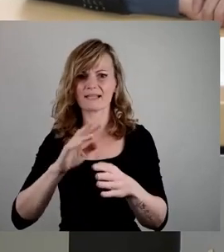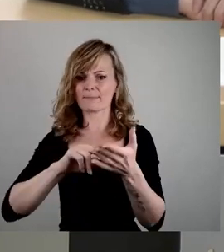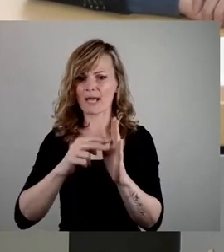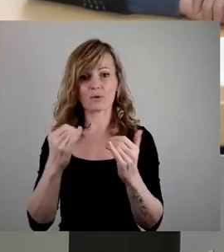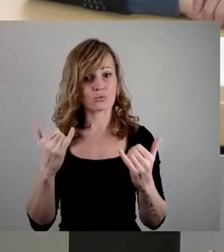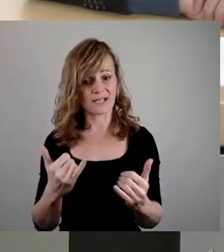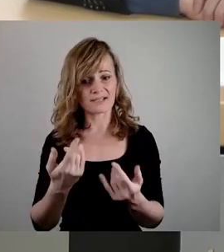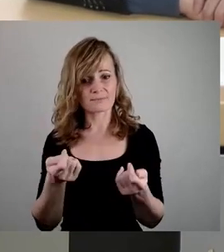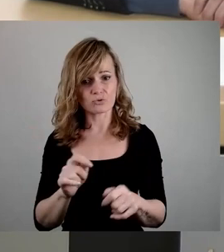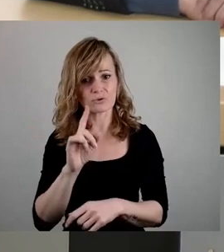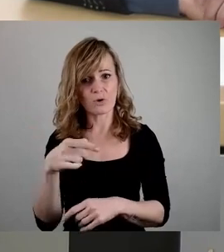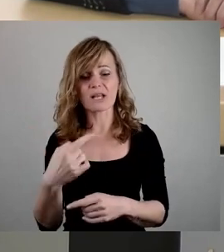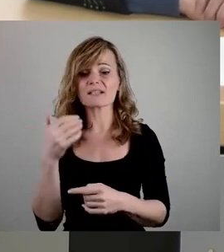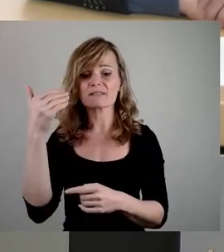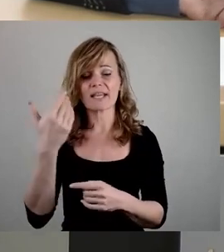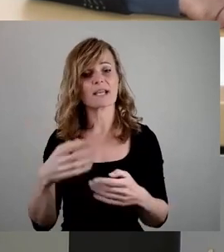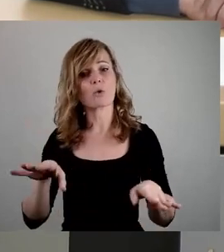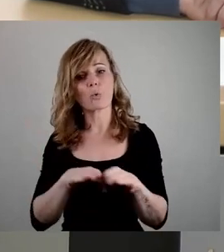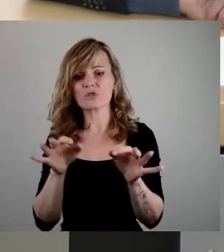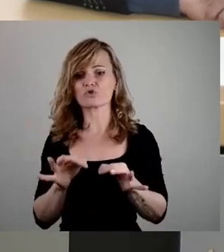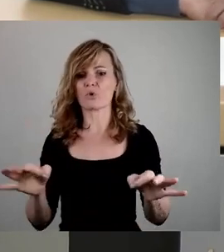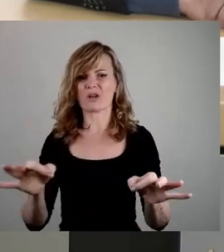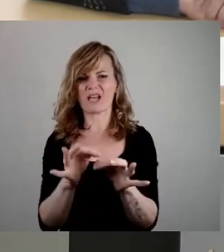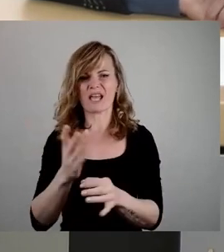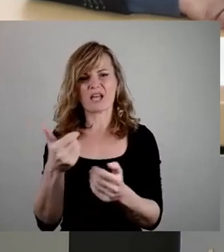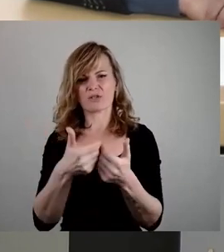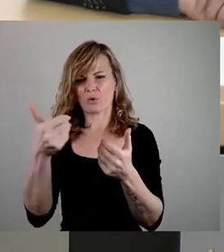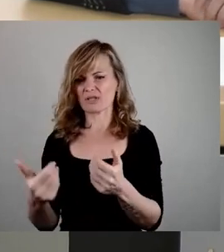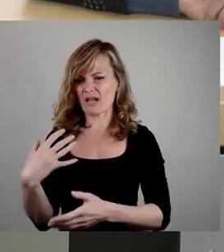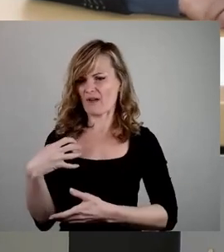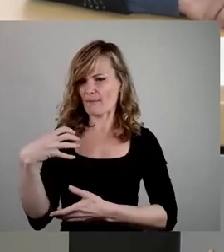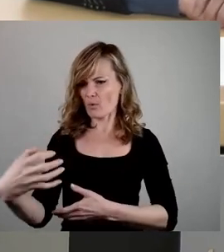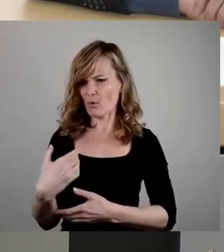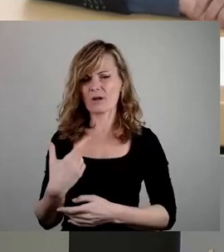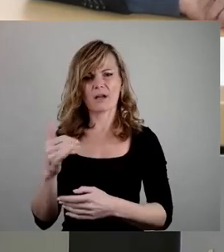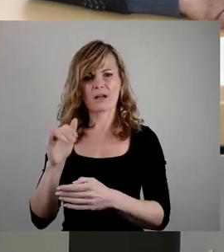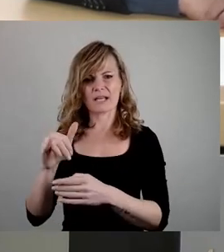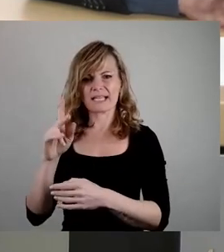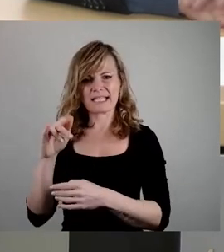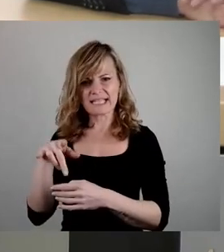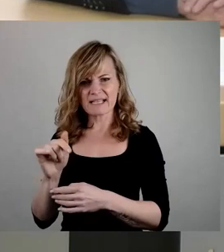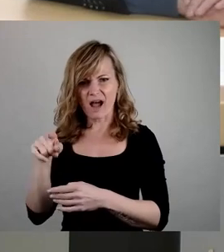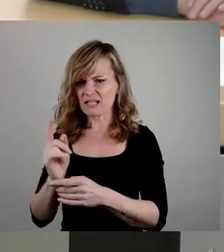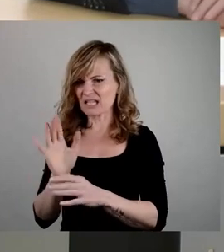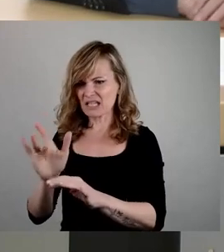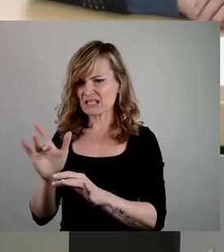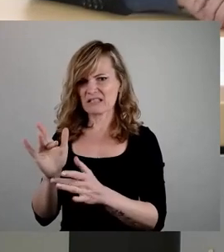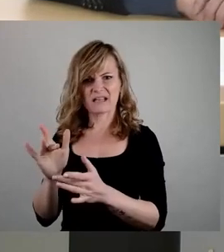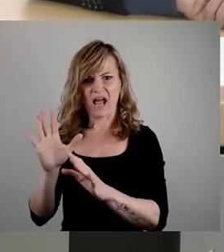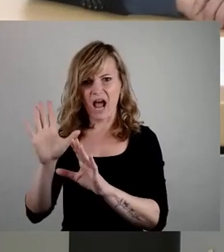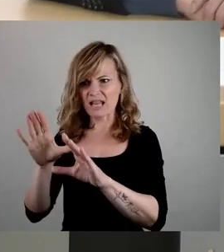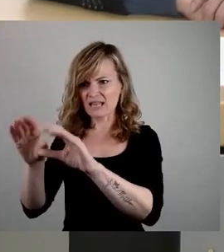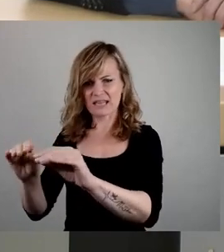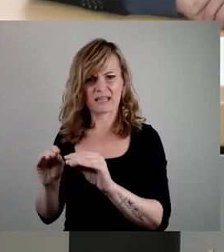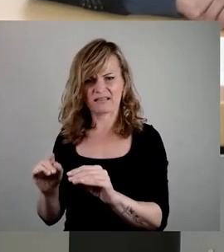irgendwelche Grundstücke im Sondervermögenseigenbetrieb Kita nicht irgendwie angetastet werden. Das halte ich nicht für zulässig. Und b, falls